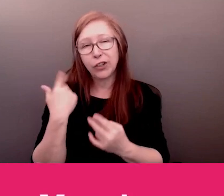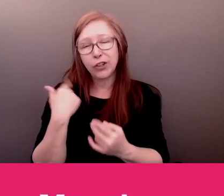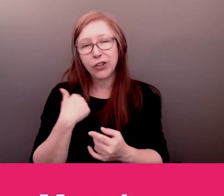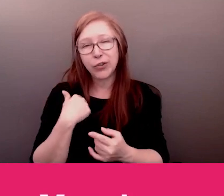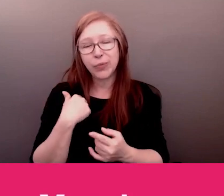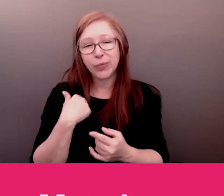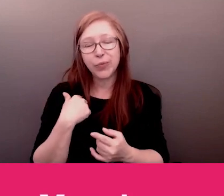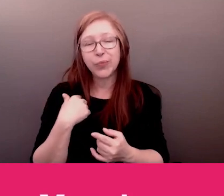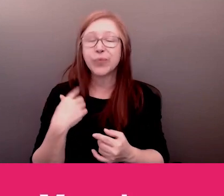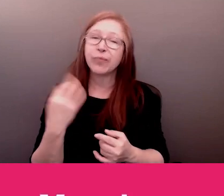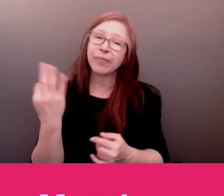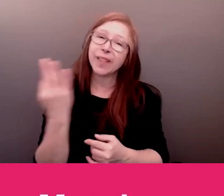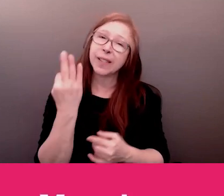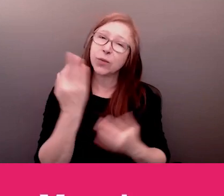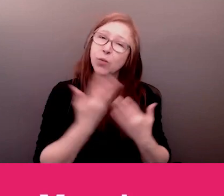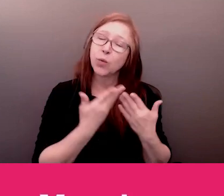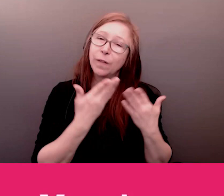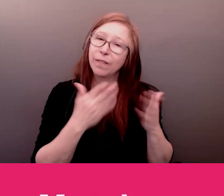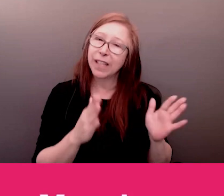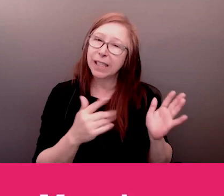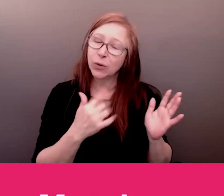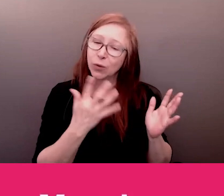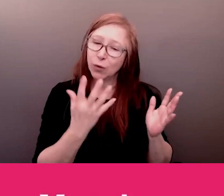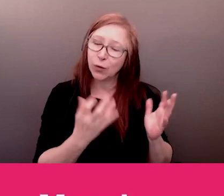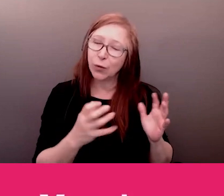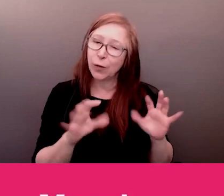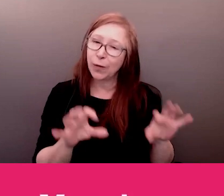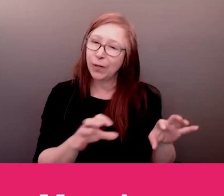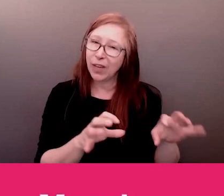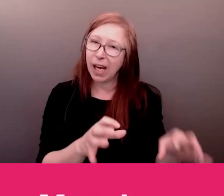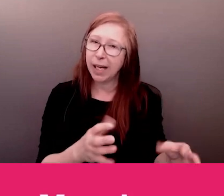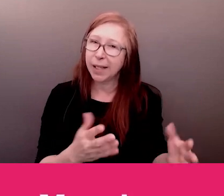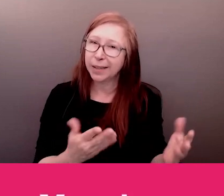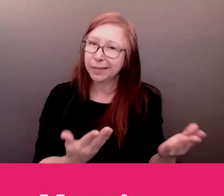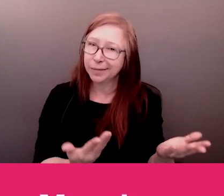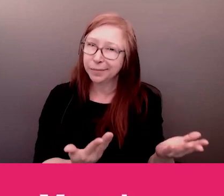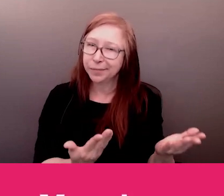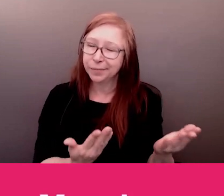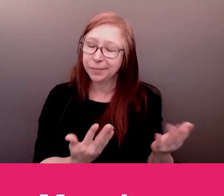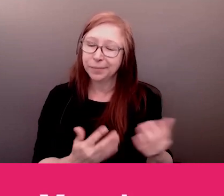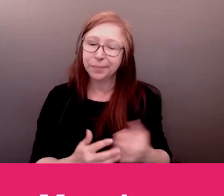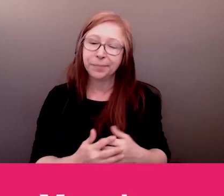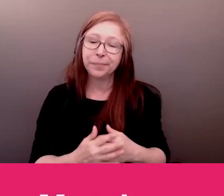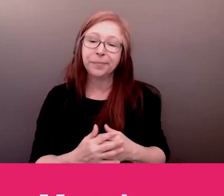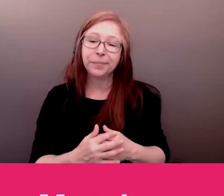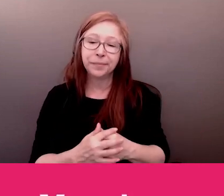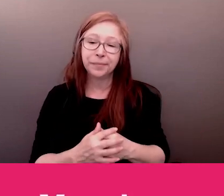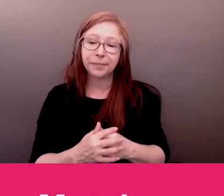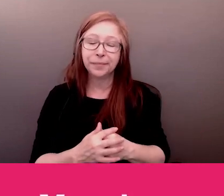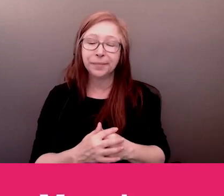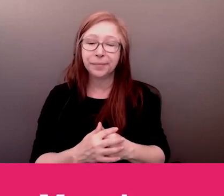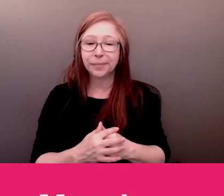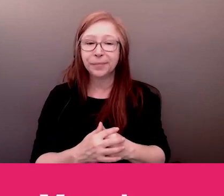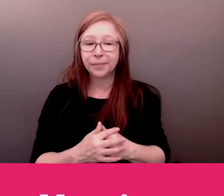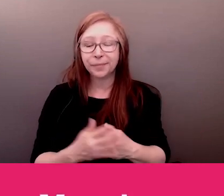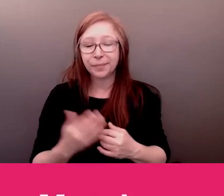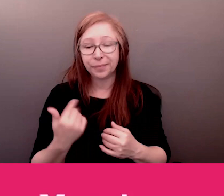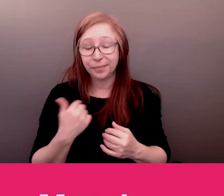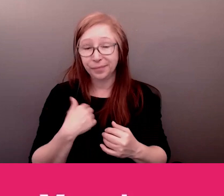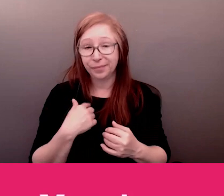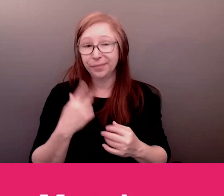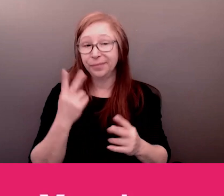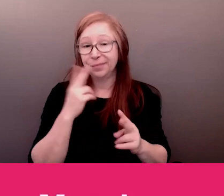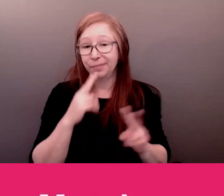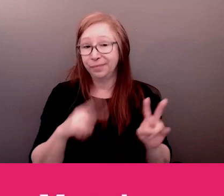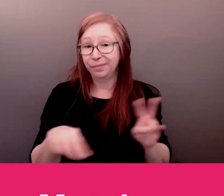'arrêter là il y a ce sondage de clôture où on demande de vous partager avec nous comment